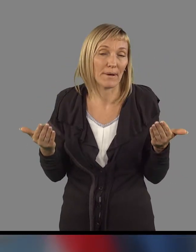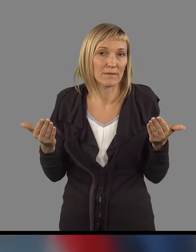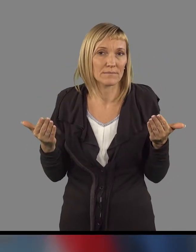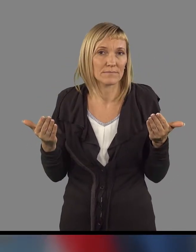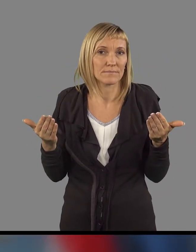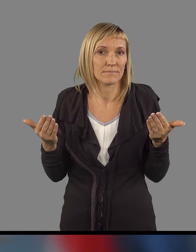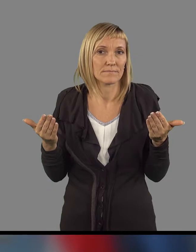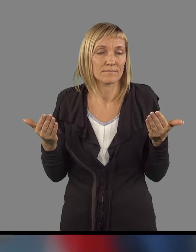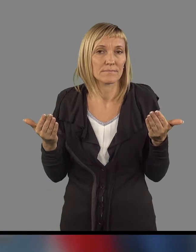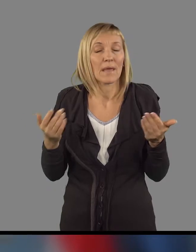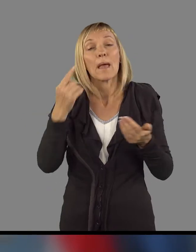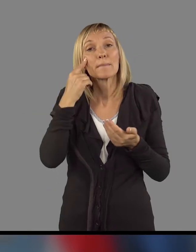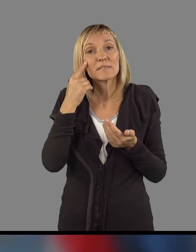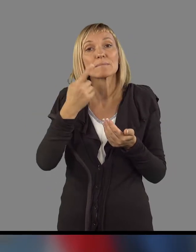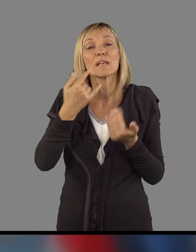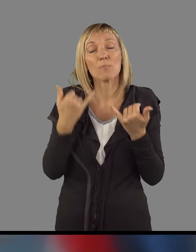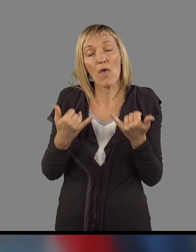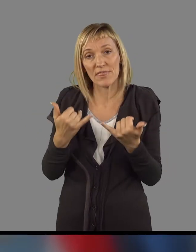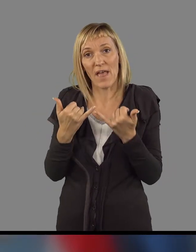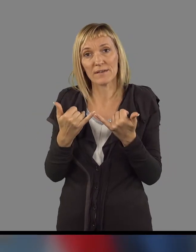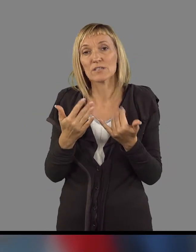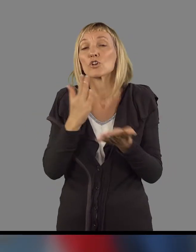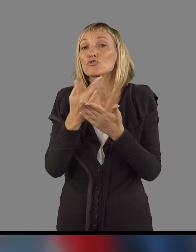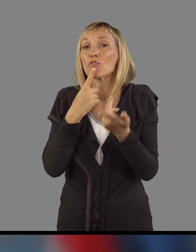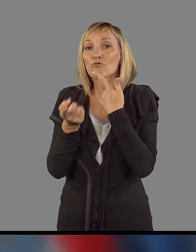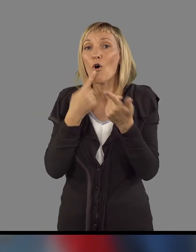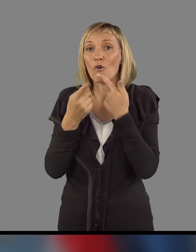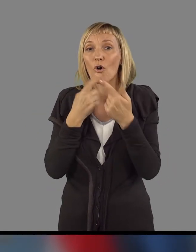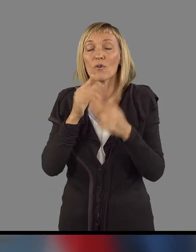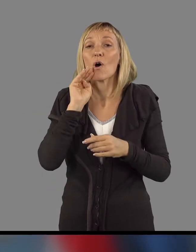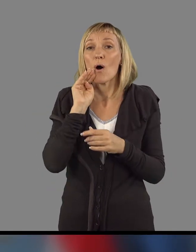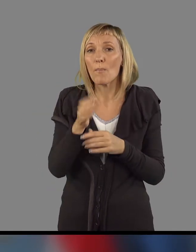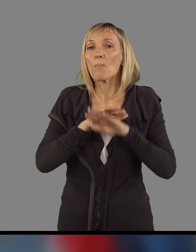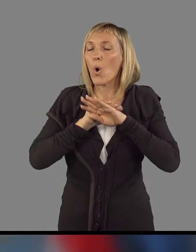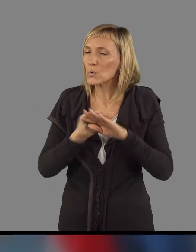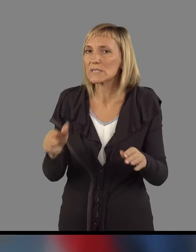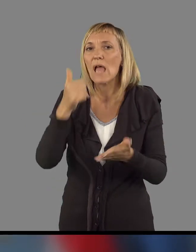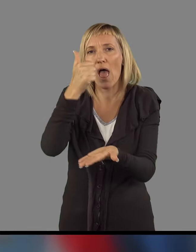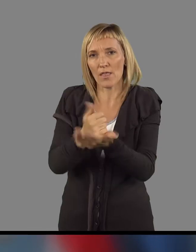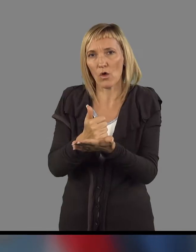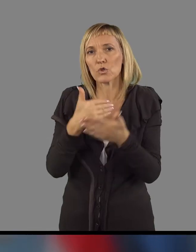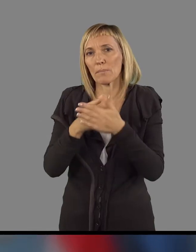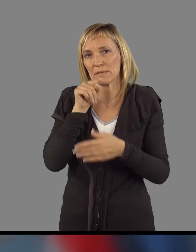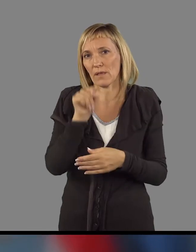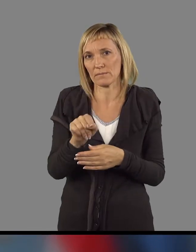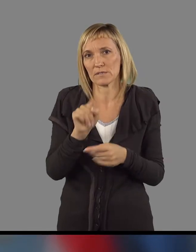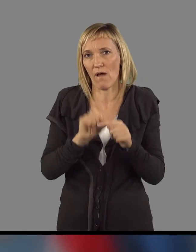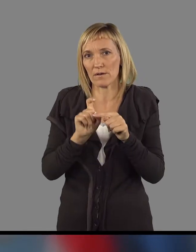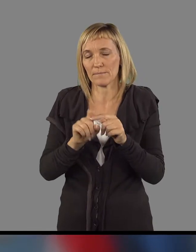mislim, da smo se danes dogovorili, da bomo vsi enotni pri tem.